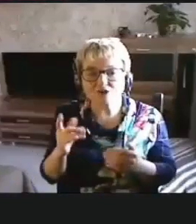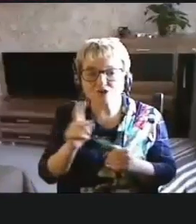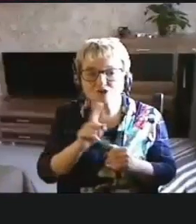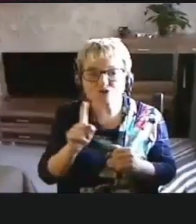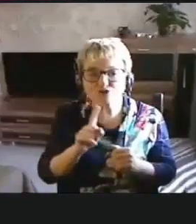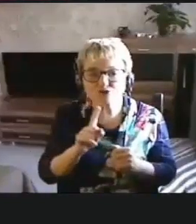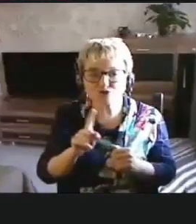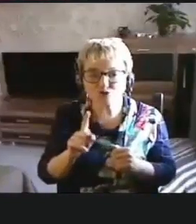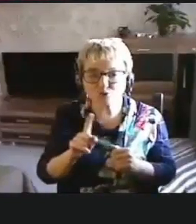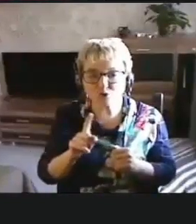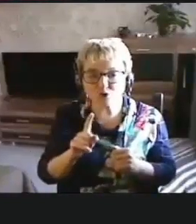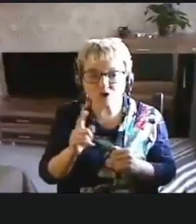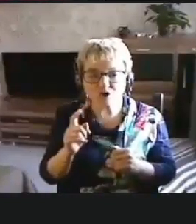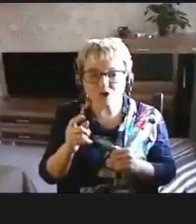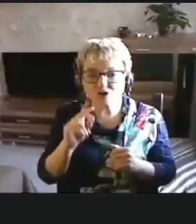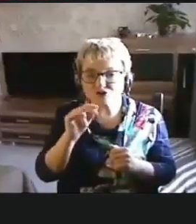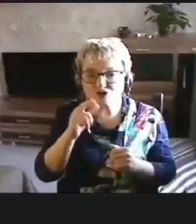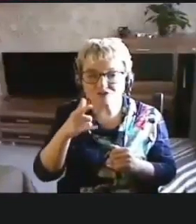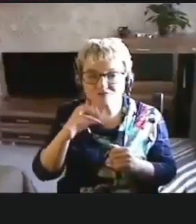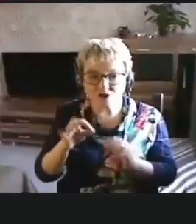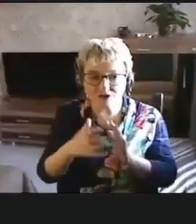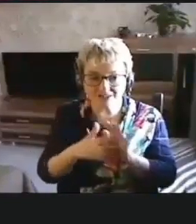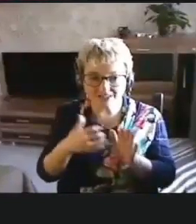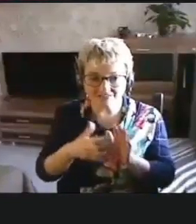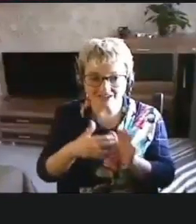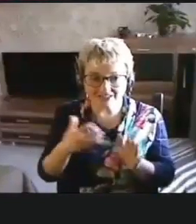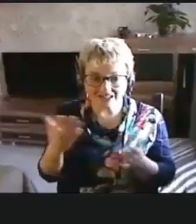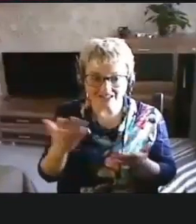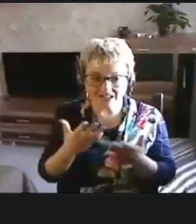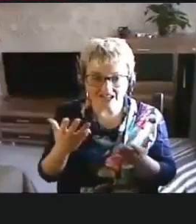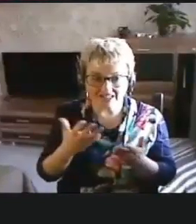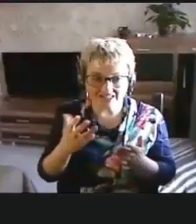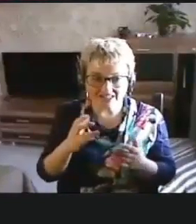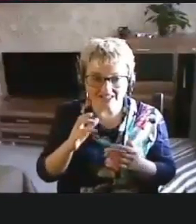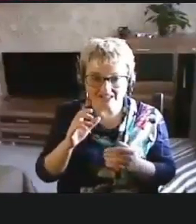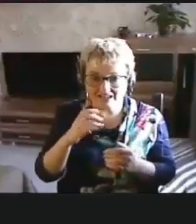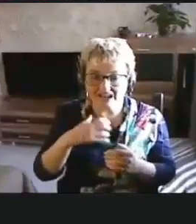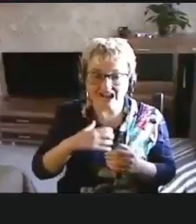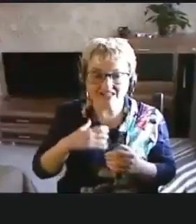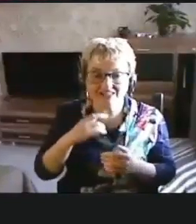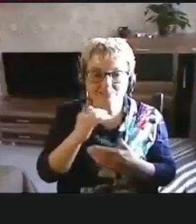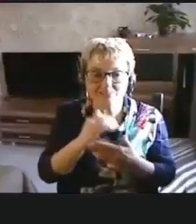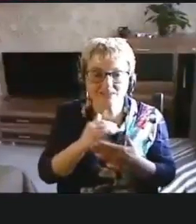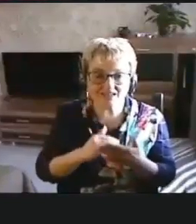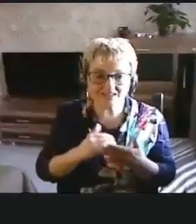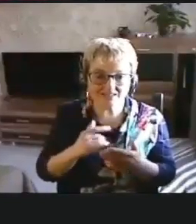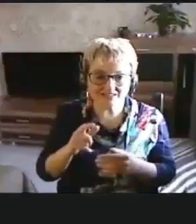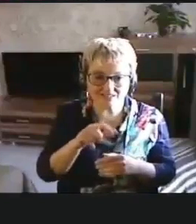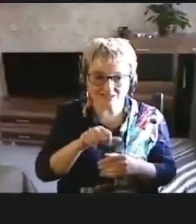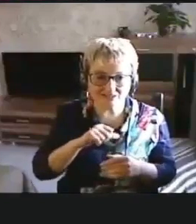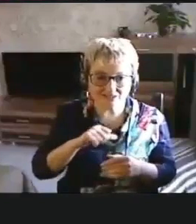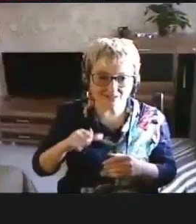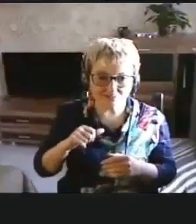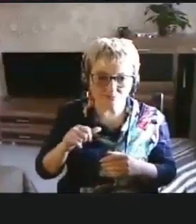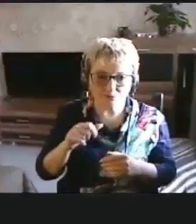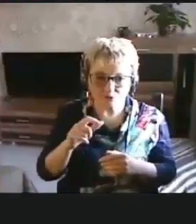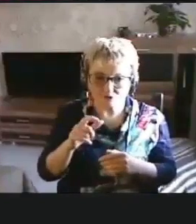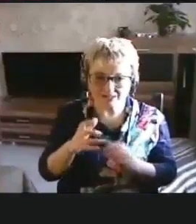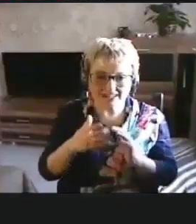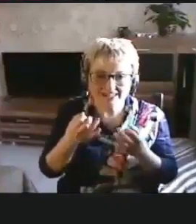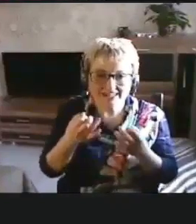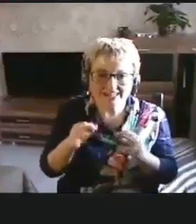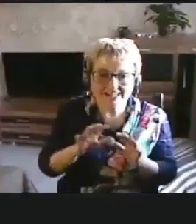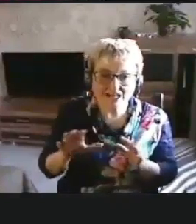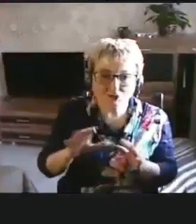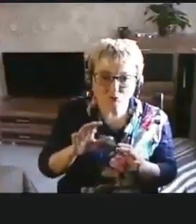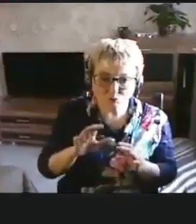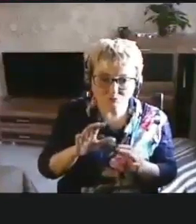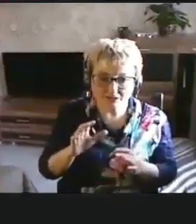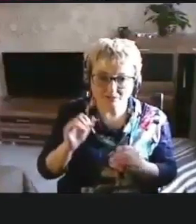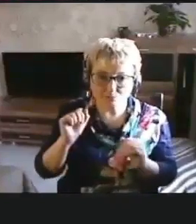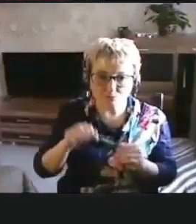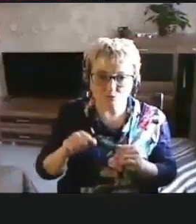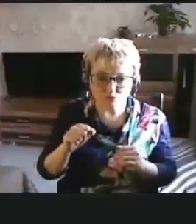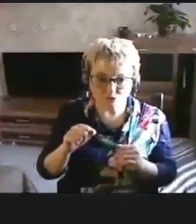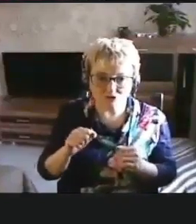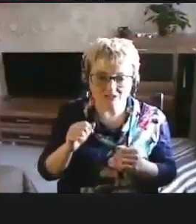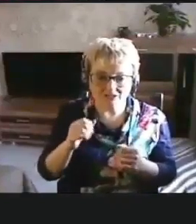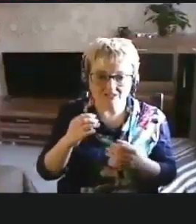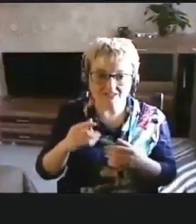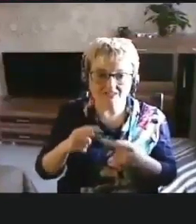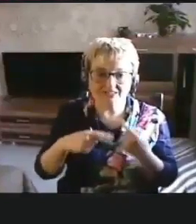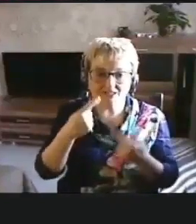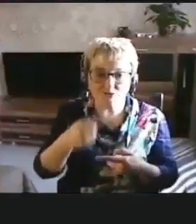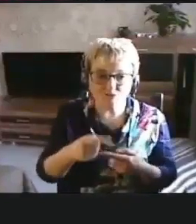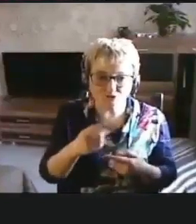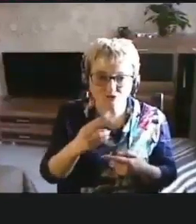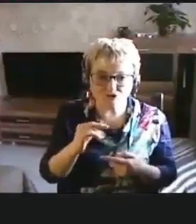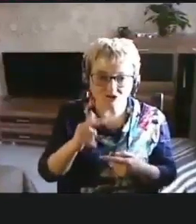что, чего не хватает, в каких аспектах те самые продукты и услуги недоступны, хотя бы можно уже делать следующие